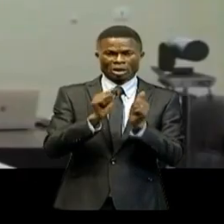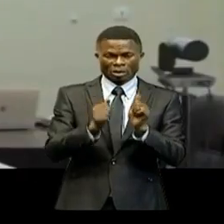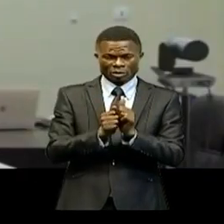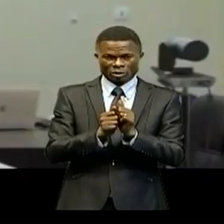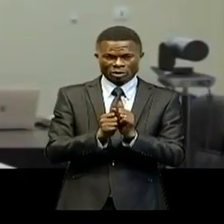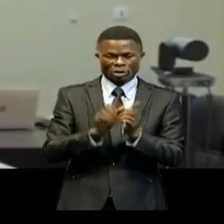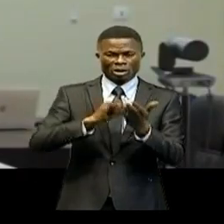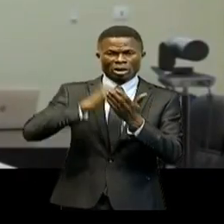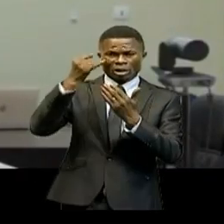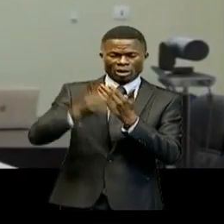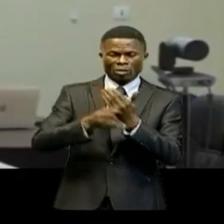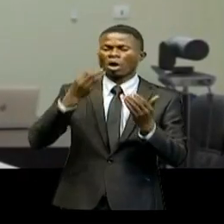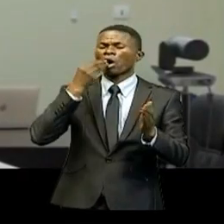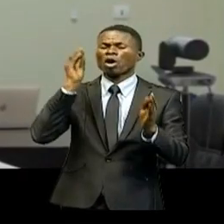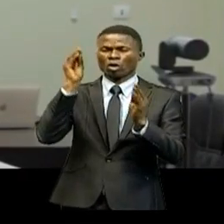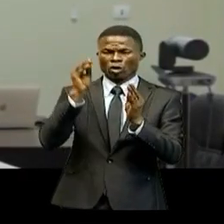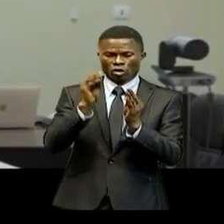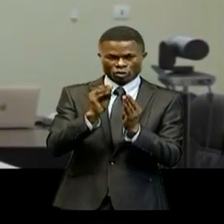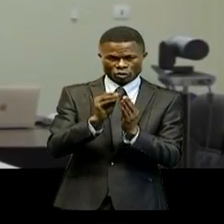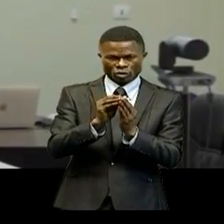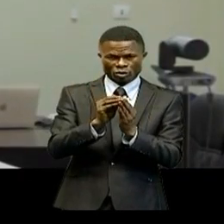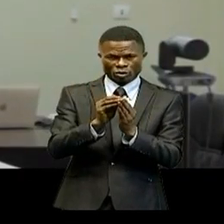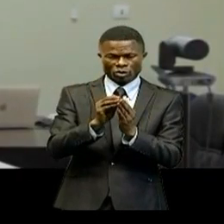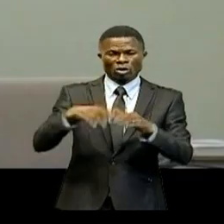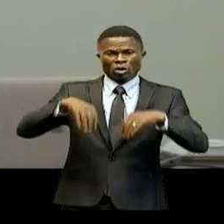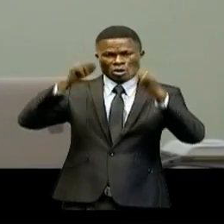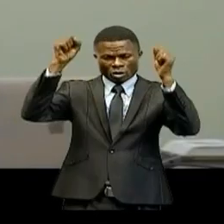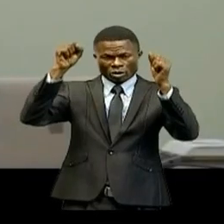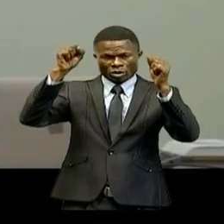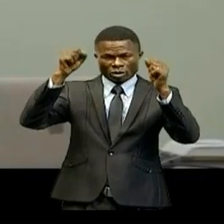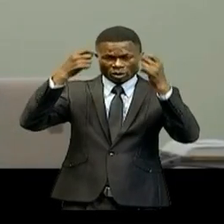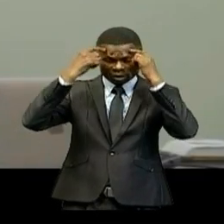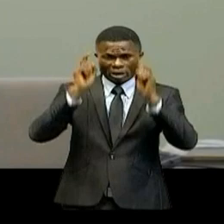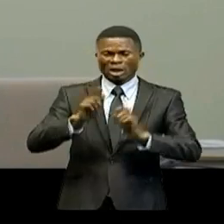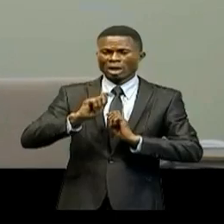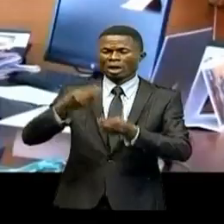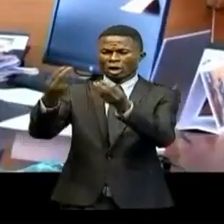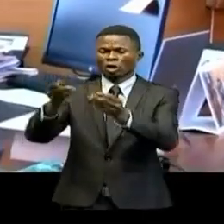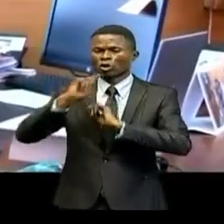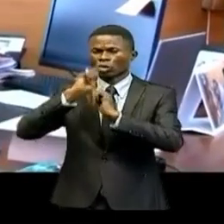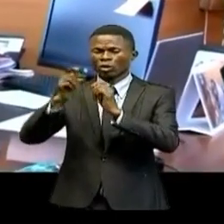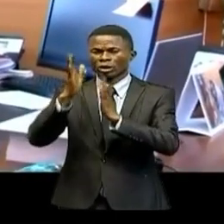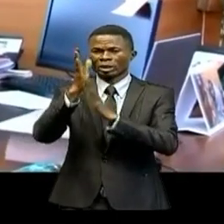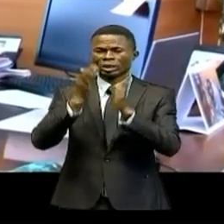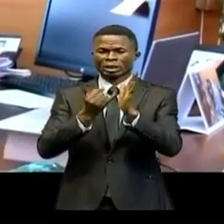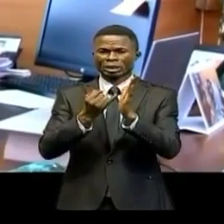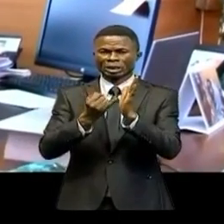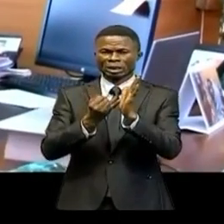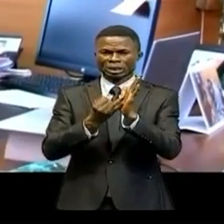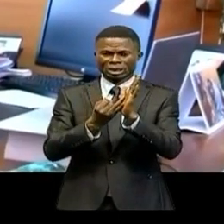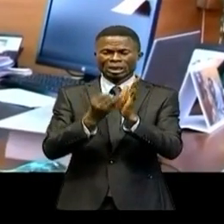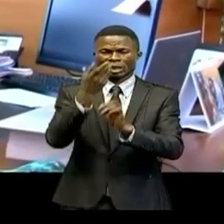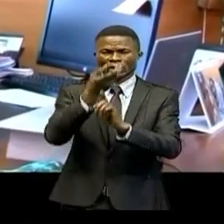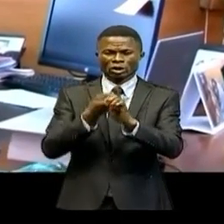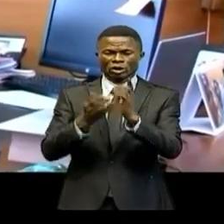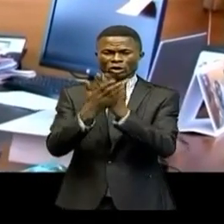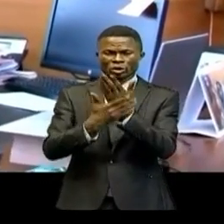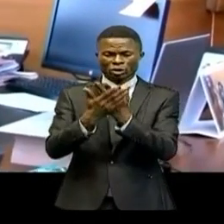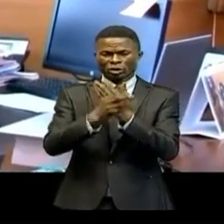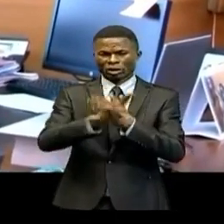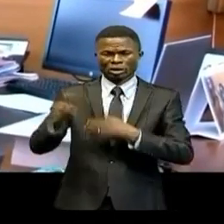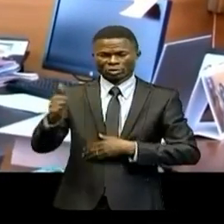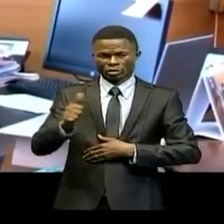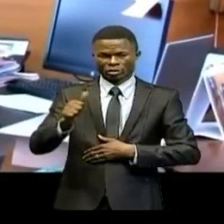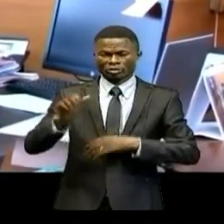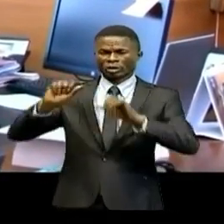le projet d'ordonnance portant à approbation de l'accord de don du 17 juillet 2021, conclu entre